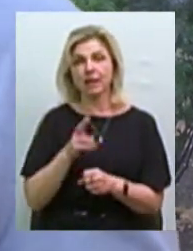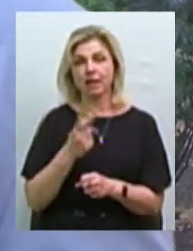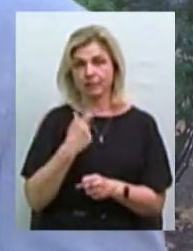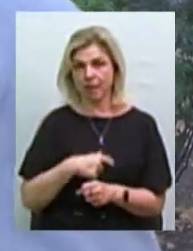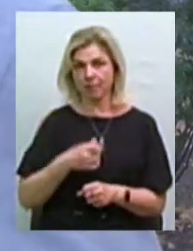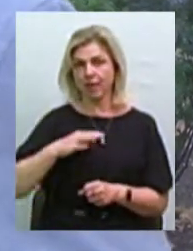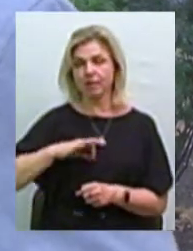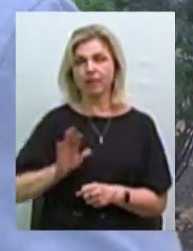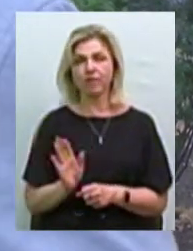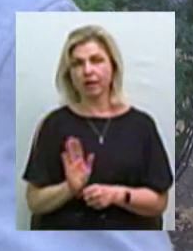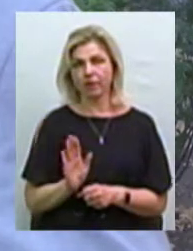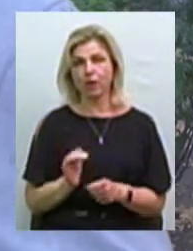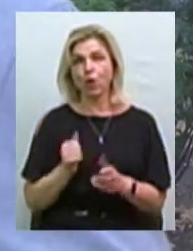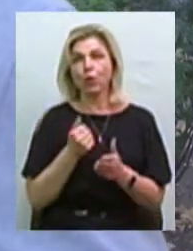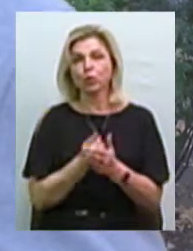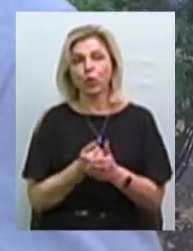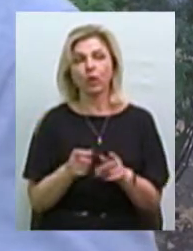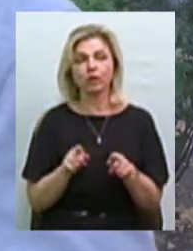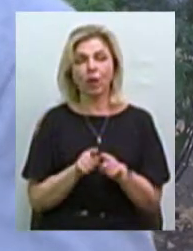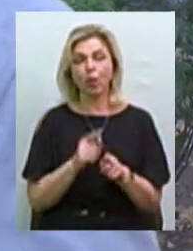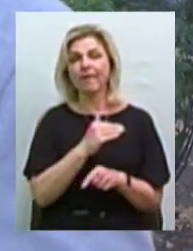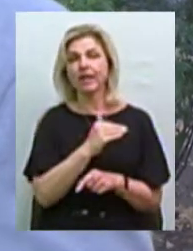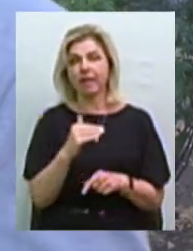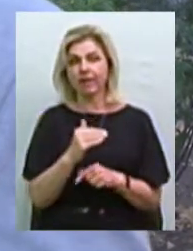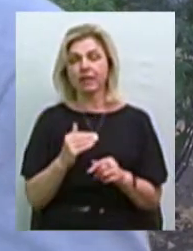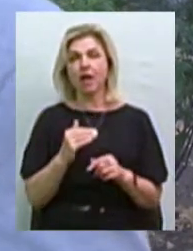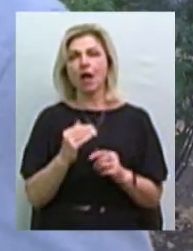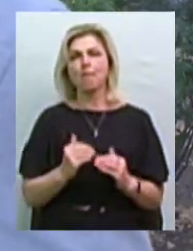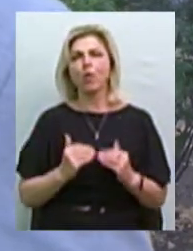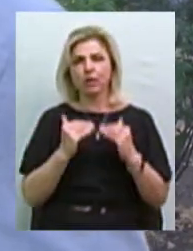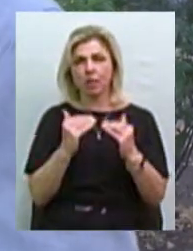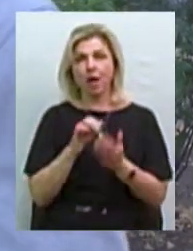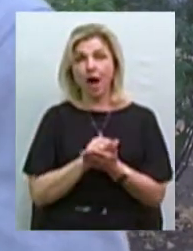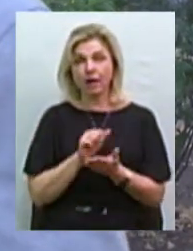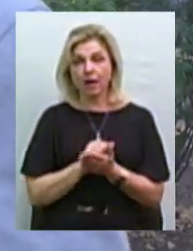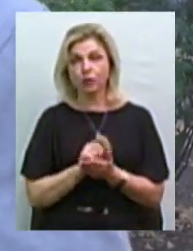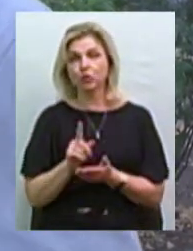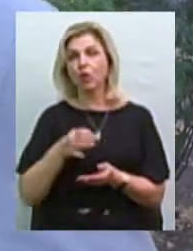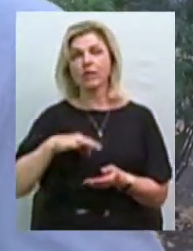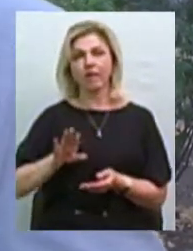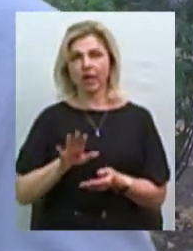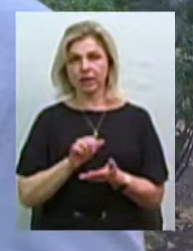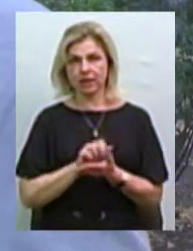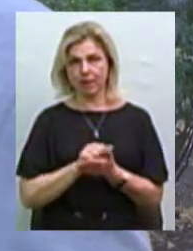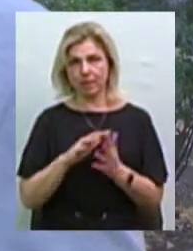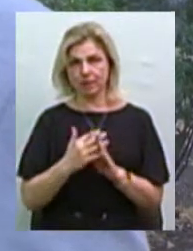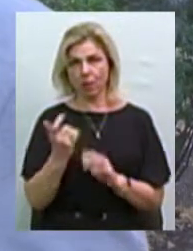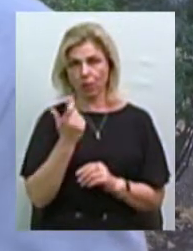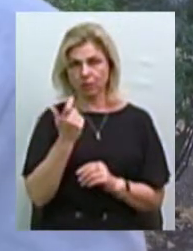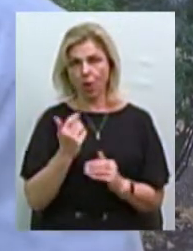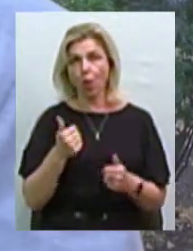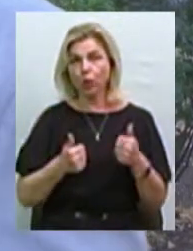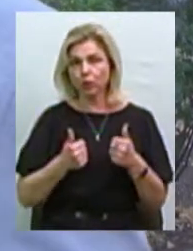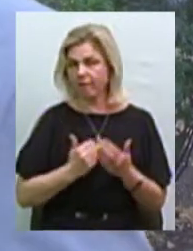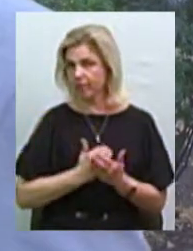до такої ступіні піднімають арендну плату, що навіть невигідно займатися сільським господарством. Тобто конкуренція висока.